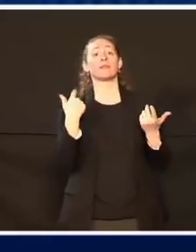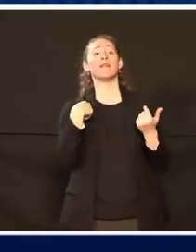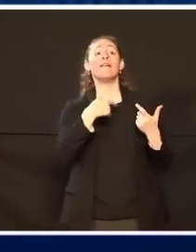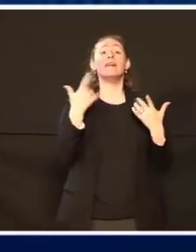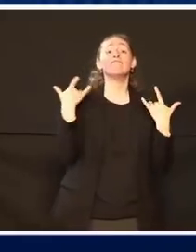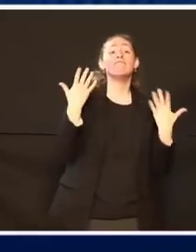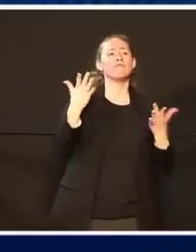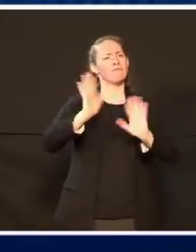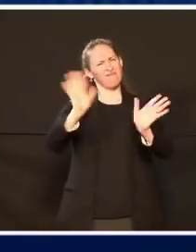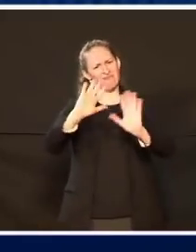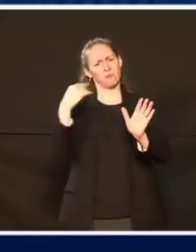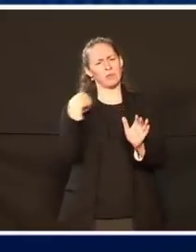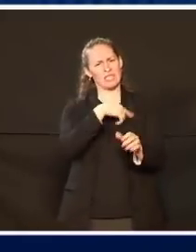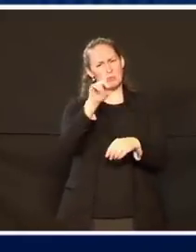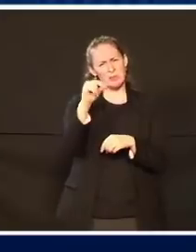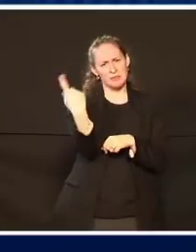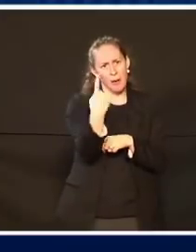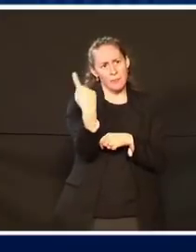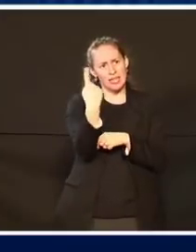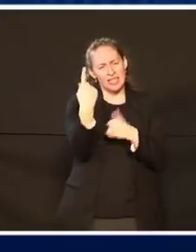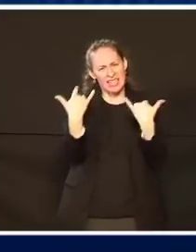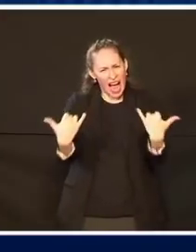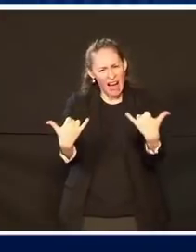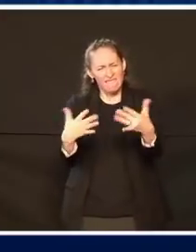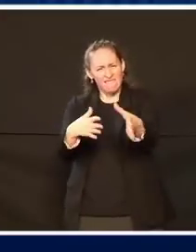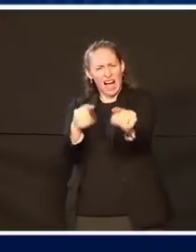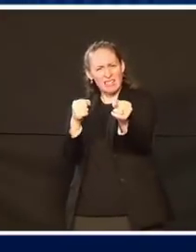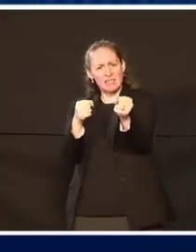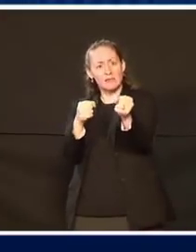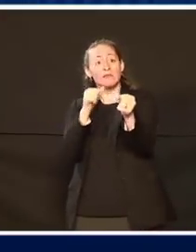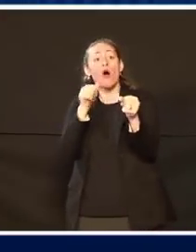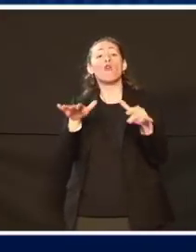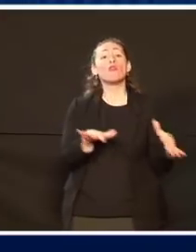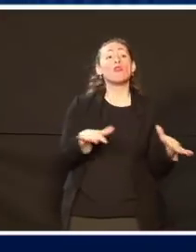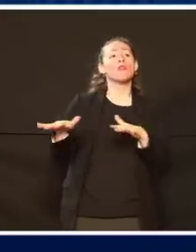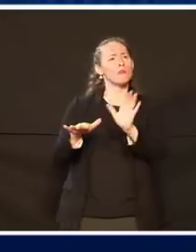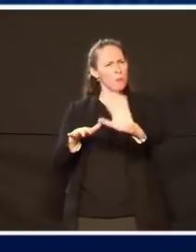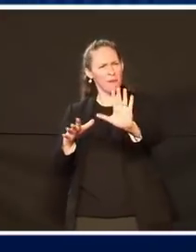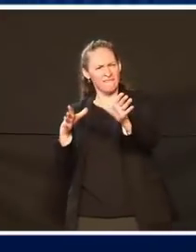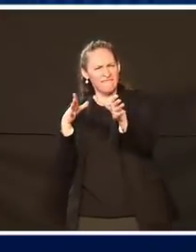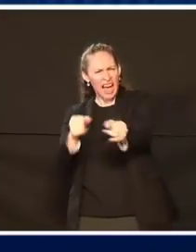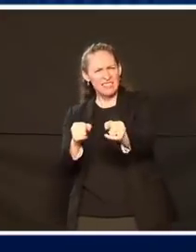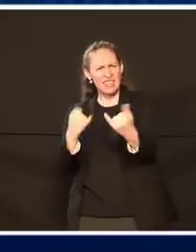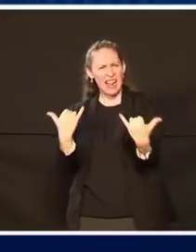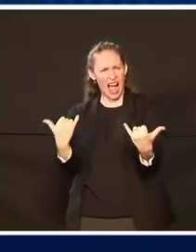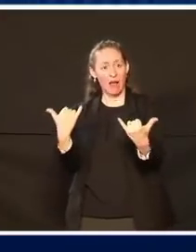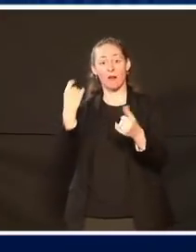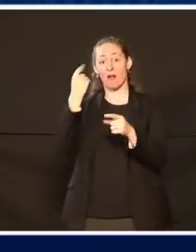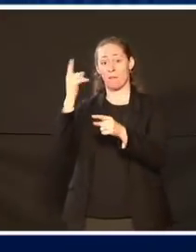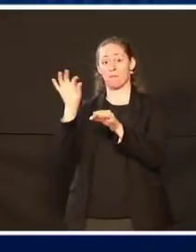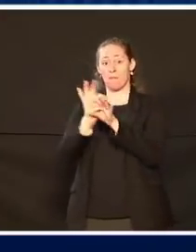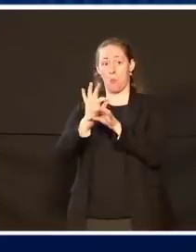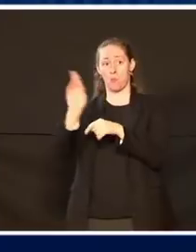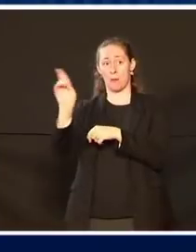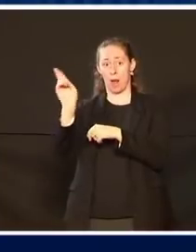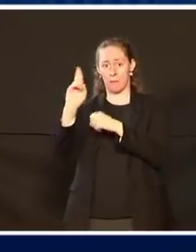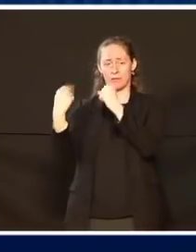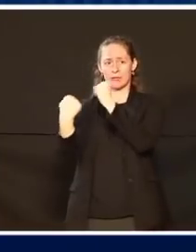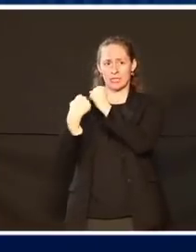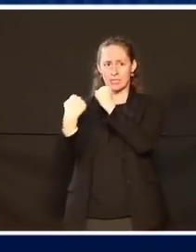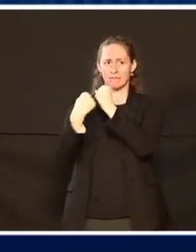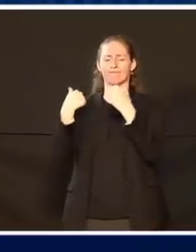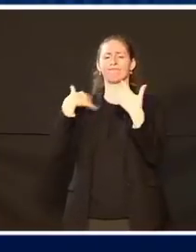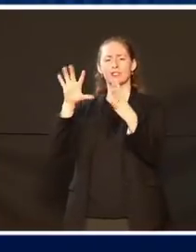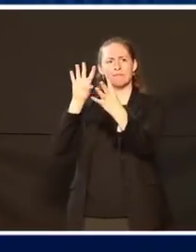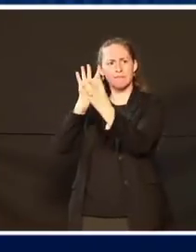handeln und zwar schnell. Mit der Unterstützung der Republikaner würde ich es gerne tun. Ich habe mich mit ihnen getroffen und einige